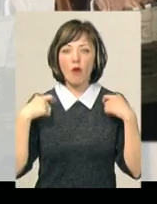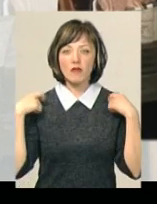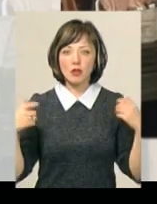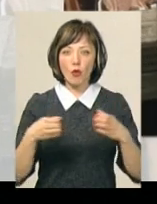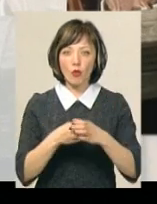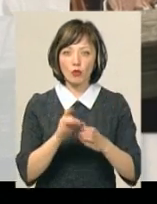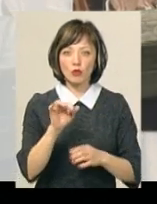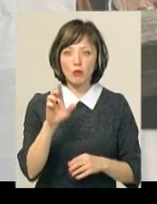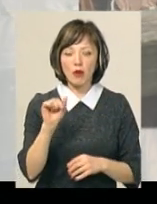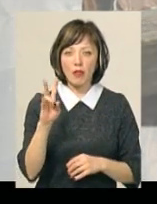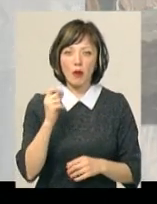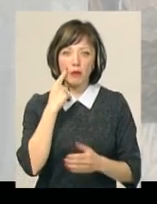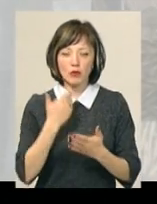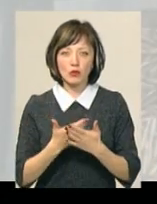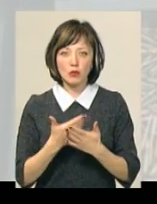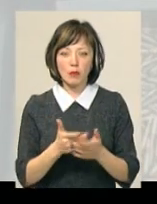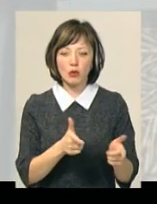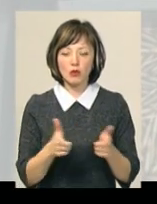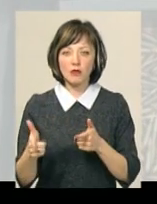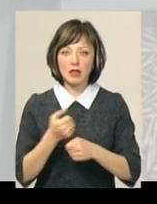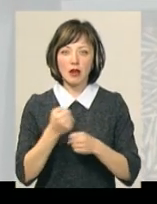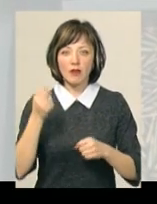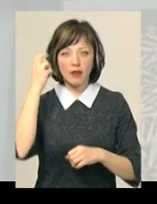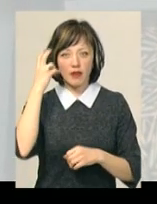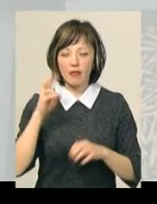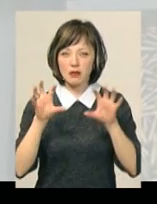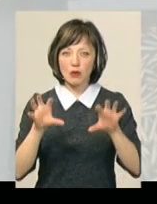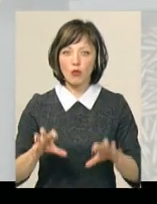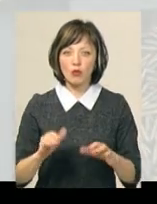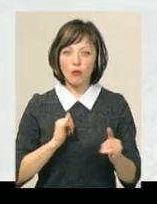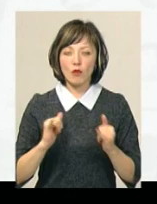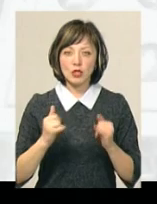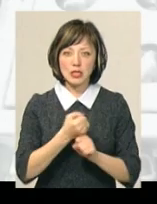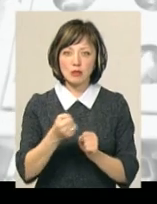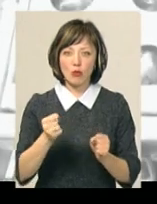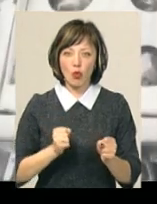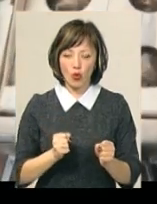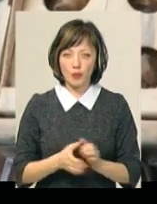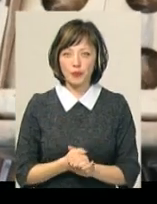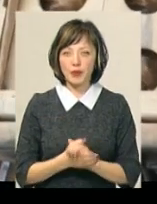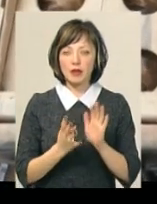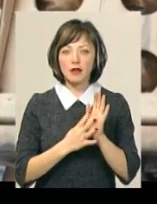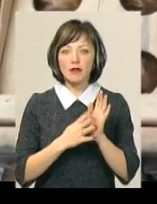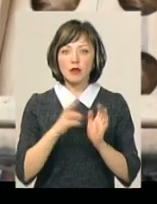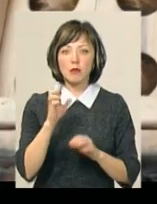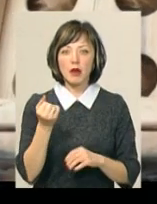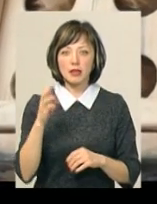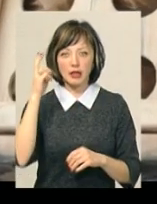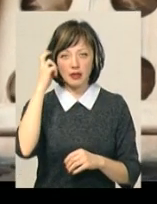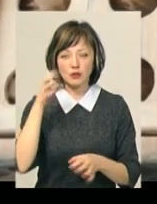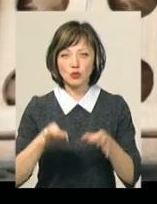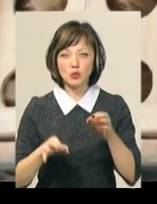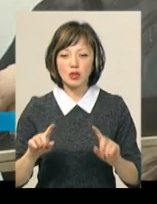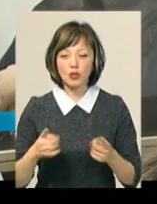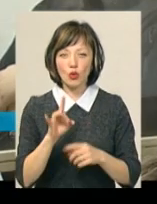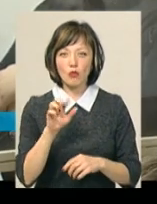Володимира Рубана підозрюють у підготовці терактів у Києві та незаконному поводженні зі зброєю. 9 березня Київський суд заарештував